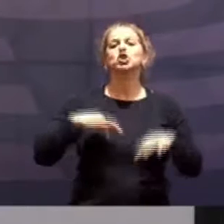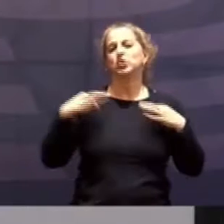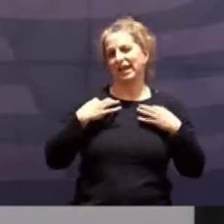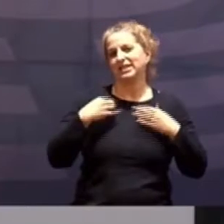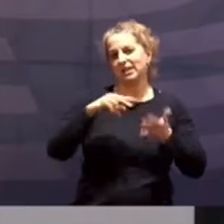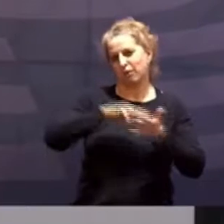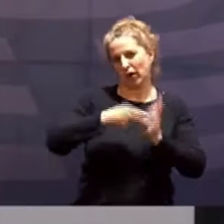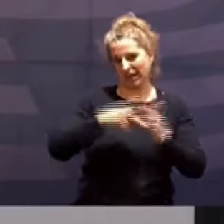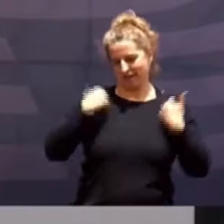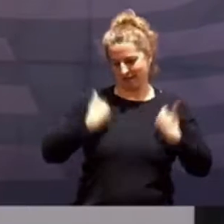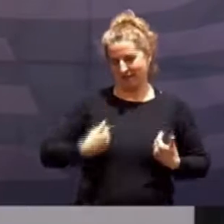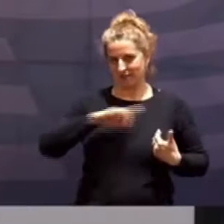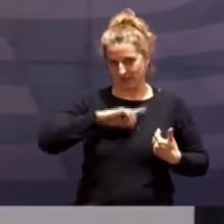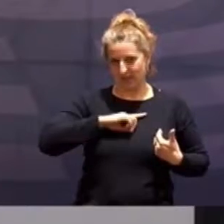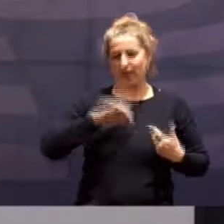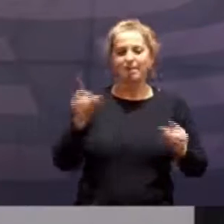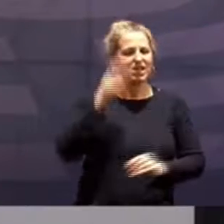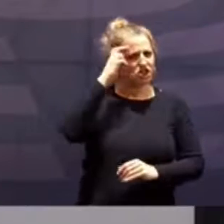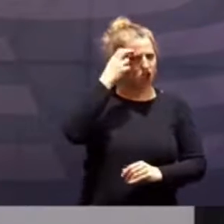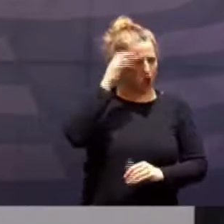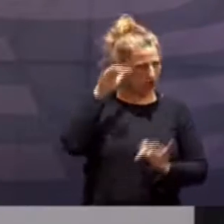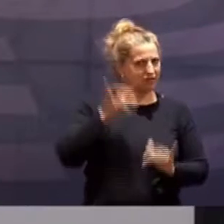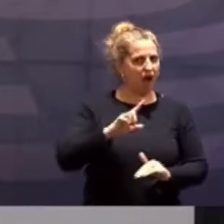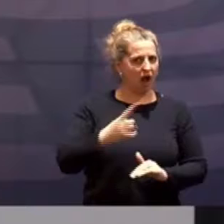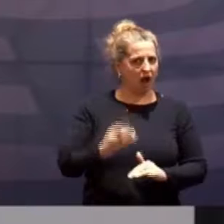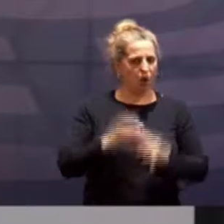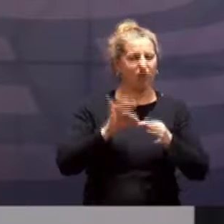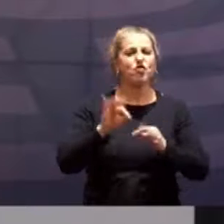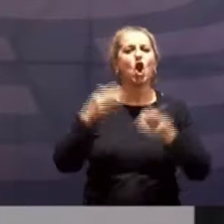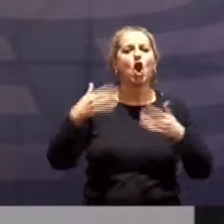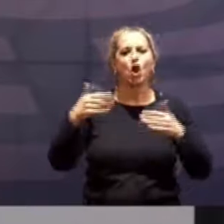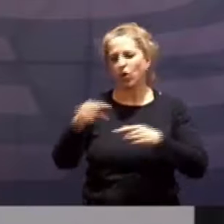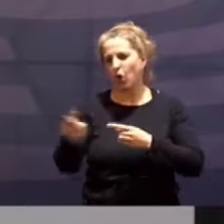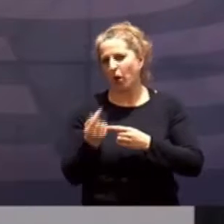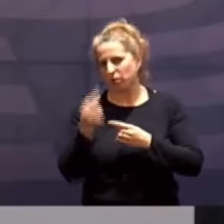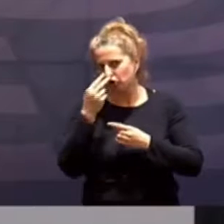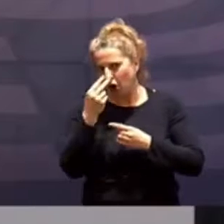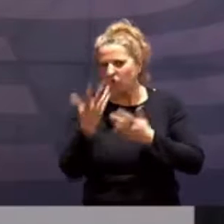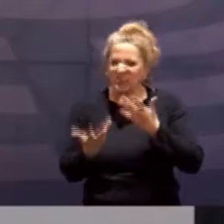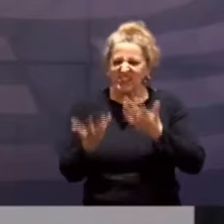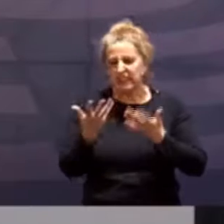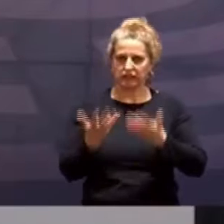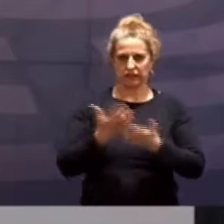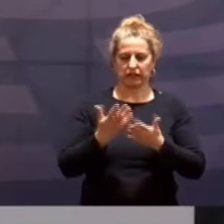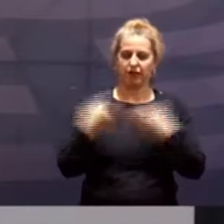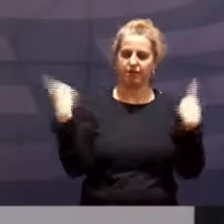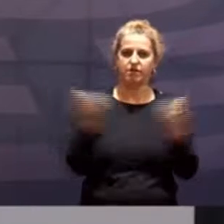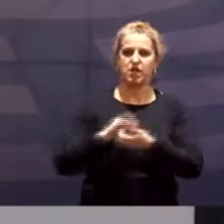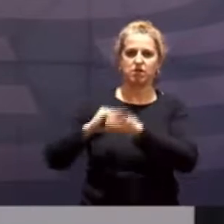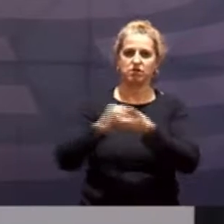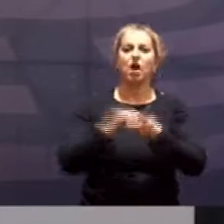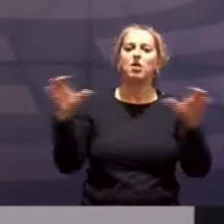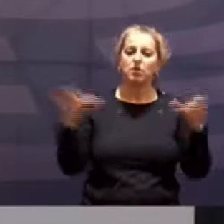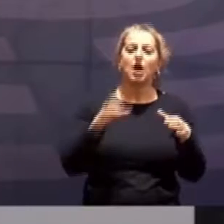sagen, dass ich durchaus mit einigen Sorgenfalten auf die anstehenden Lockerungen schaue und daher wir uns alle gemeinsam dazu